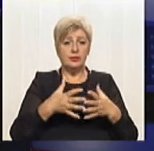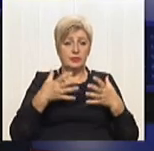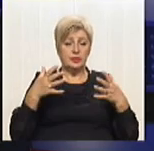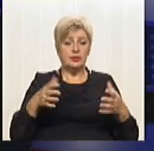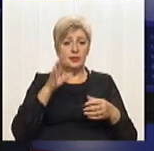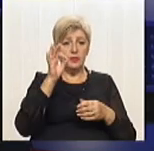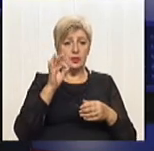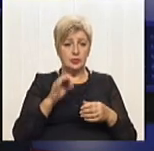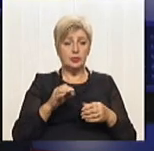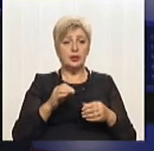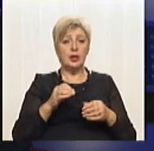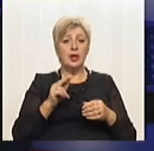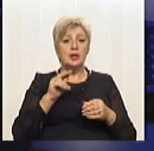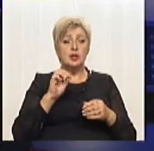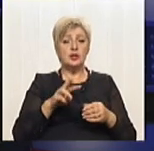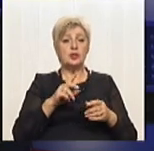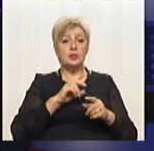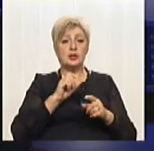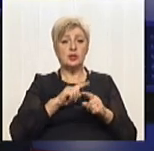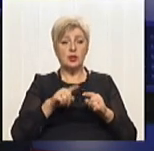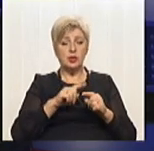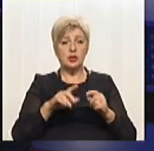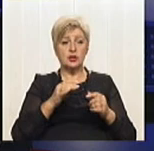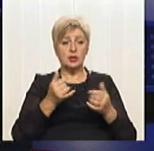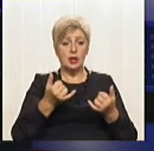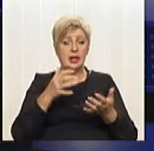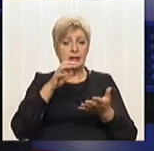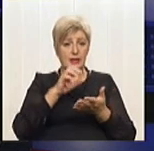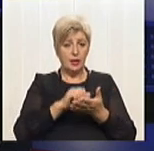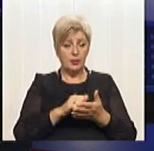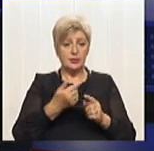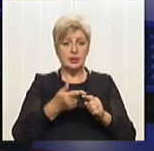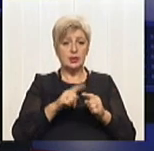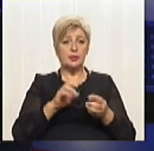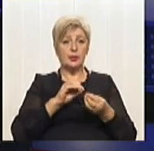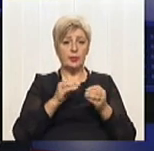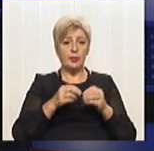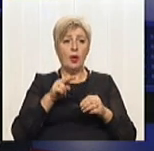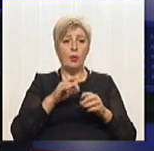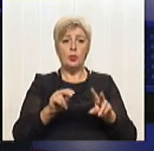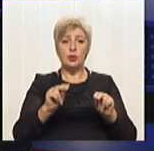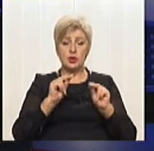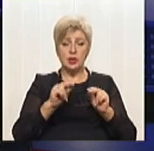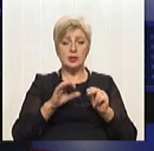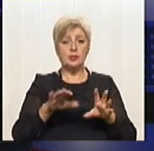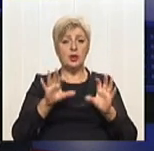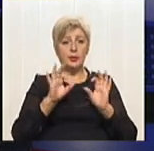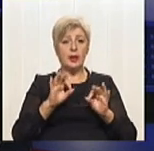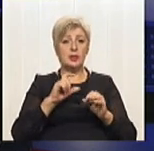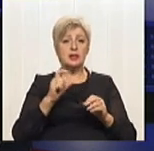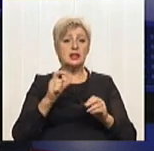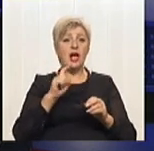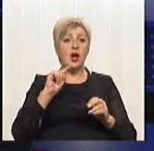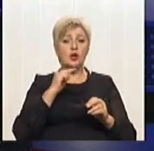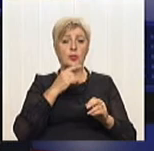приділяємо цього увагу. І чим скоріше ми займемося цими проблемами по-чесному і правильно з економічної точки зору, тим